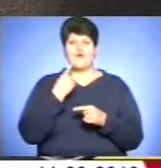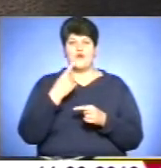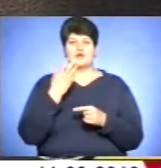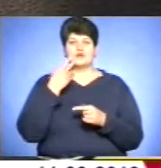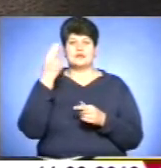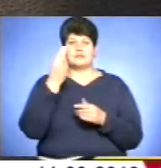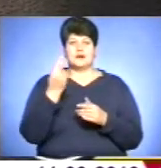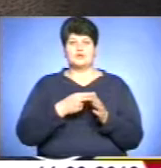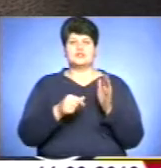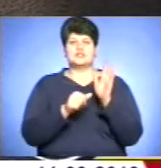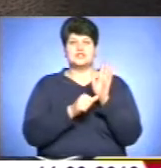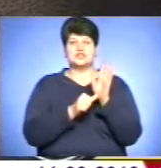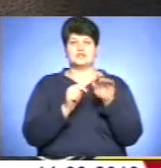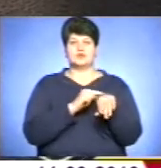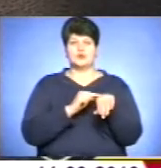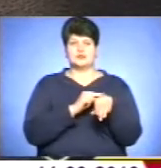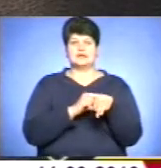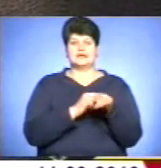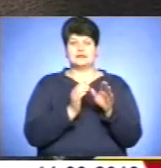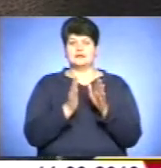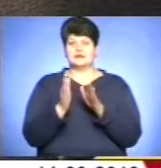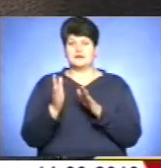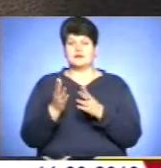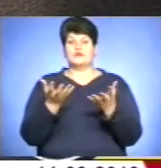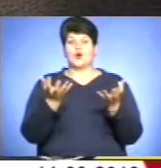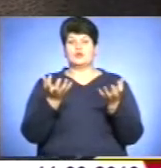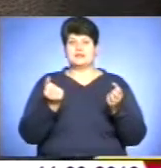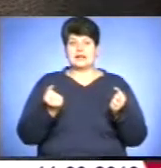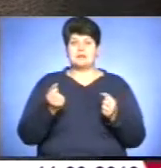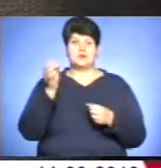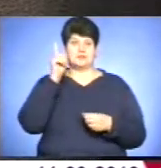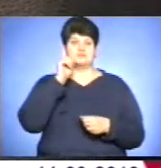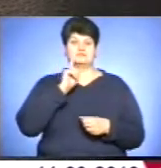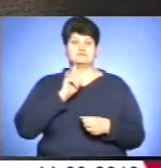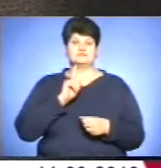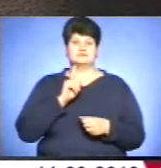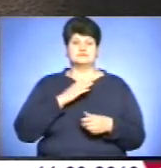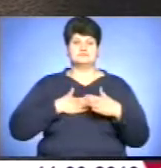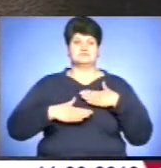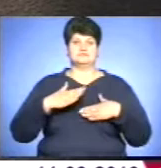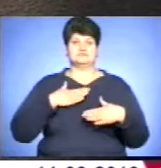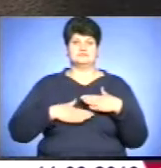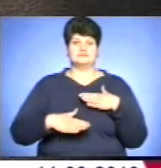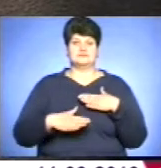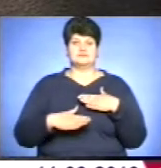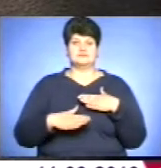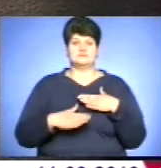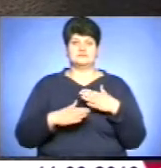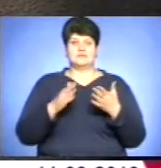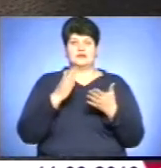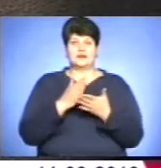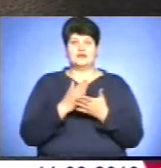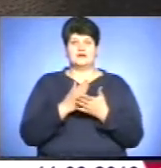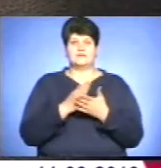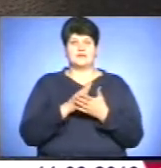підряд, і він від цього отримує все-таки якусь насолоду. А не стерчить, власне, стерчить перед